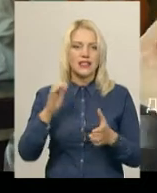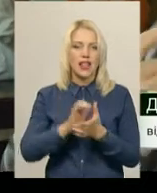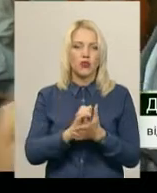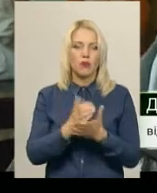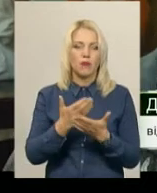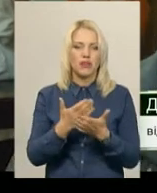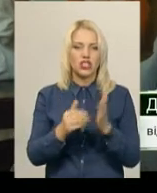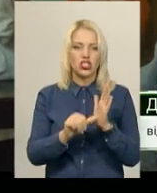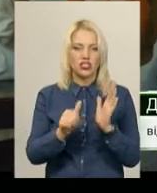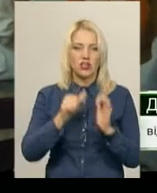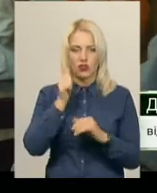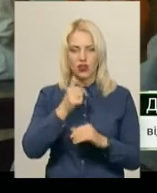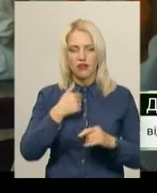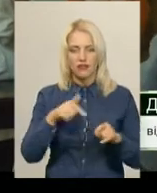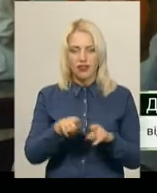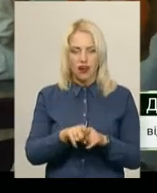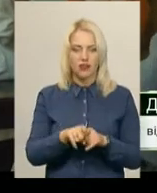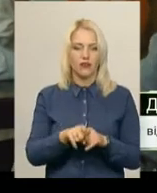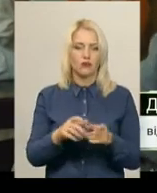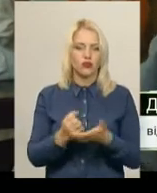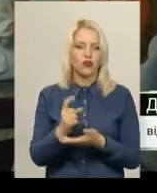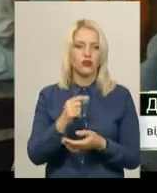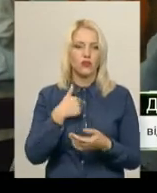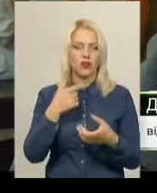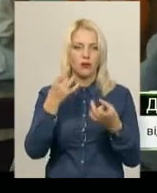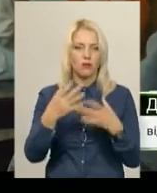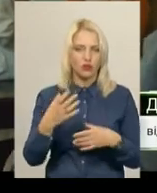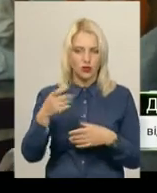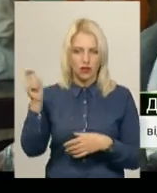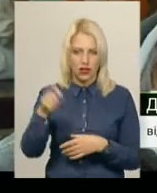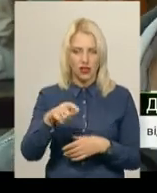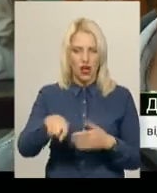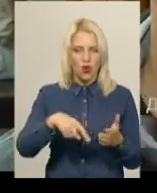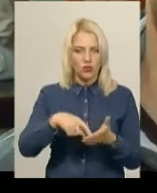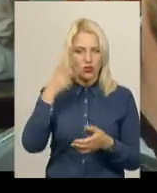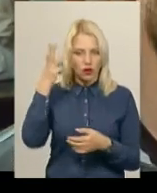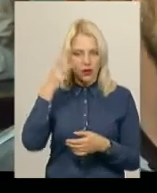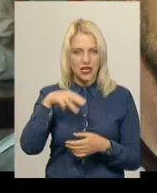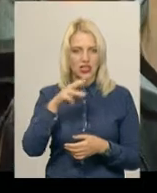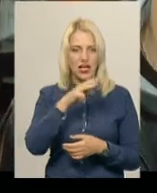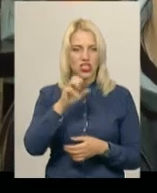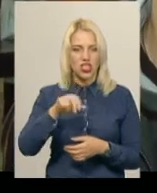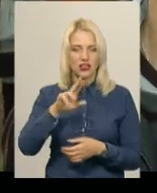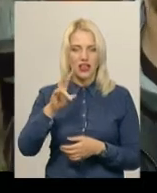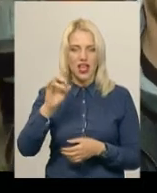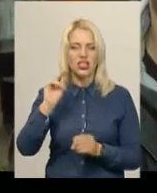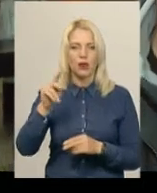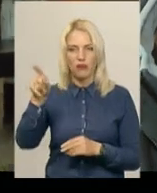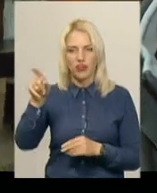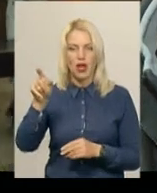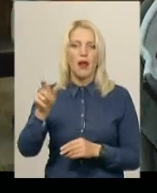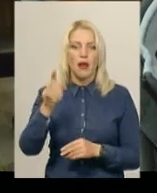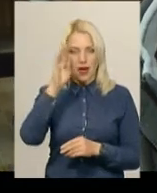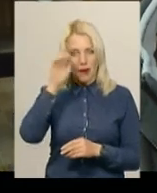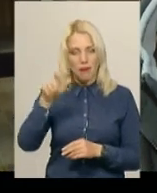склалося, що мені простіше приїхати в Хмельницький на Жадана, ніж він приїде до нас. Проєкт розділові, мені